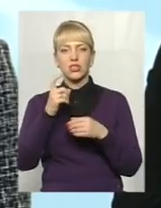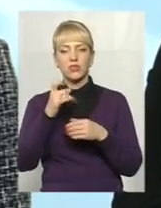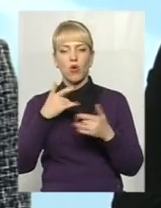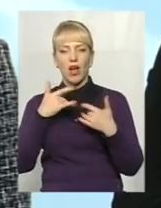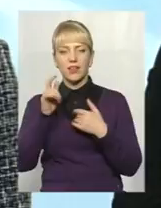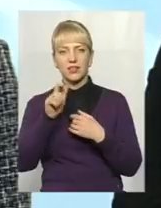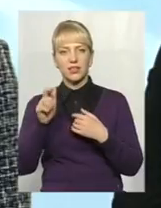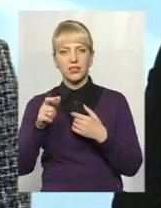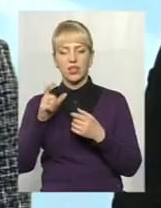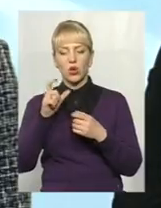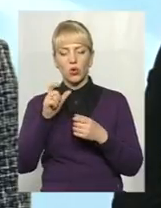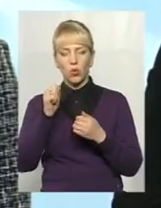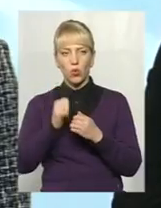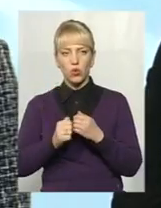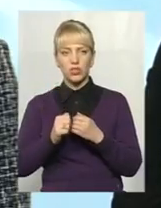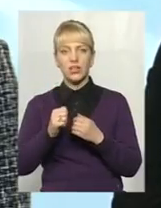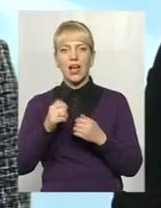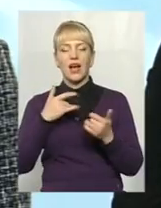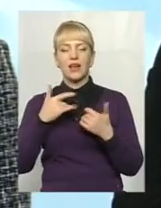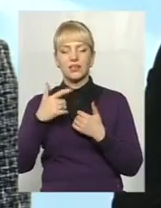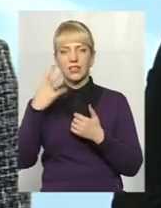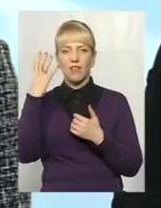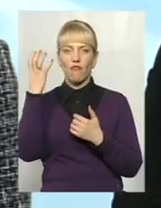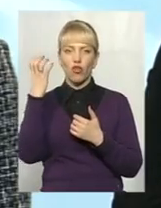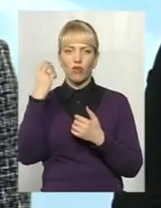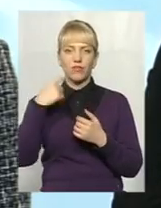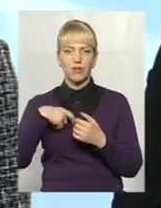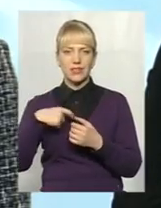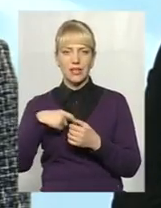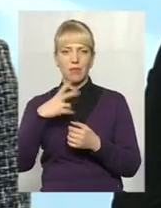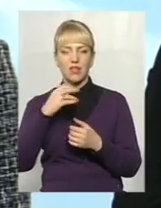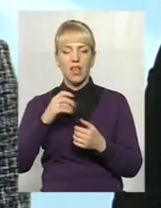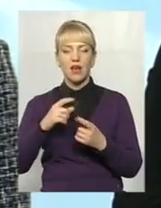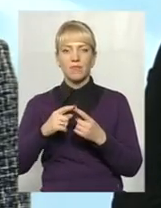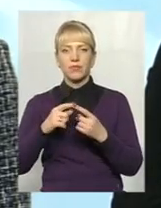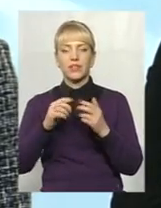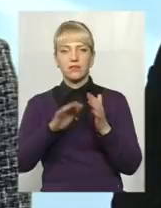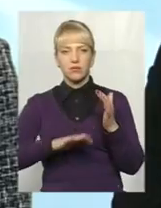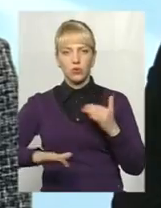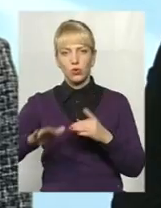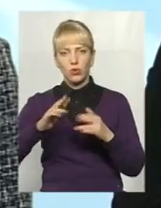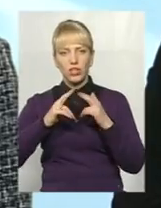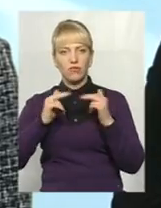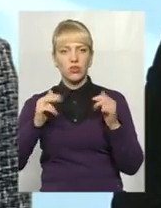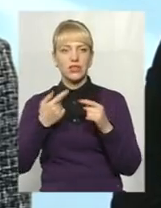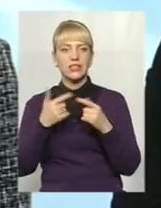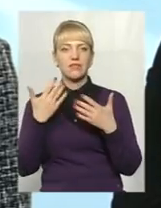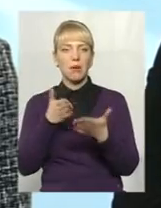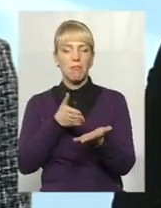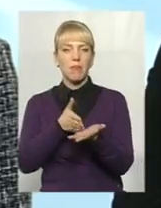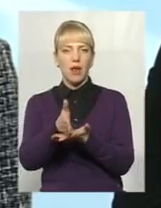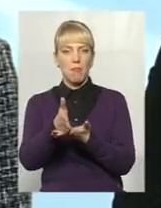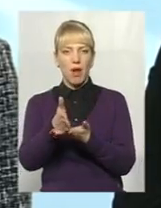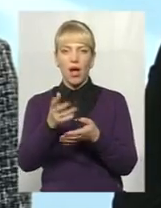фотографував себе на фоні фортеці, бо одна із сцен була саме на території фортеці, і це вже пряма реклама,